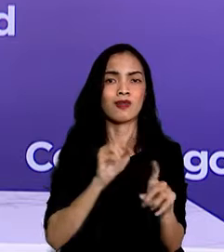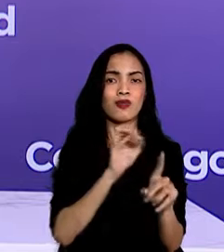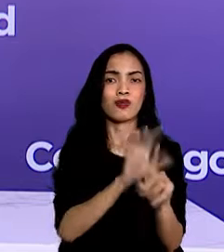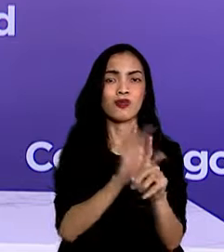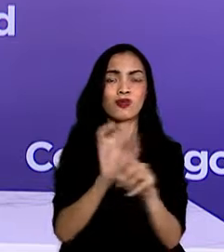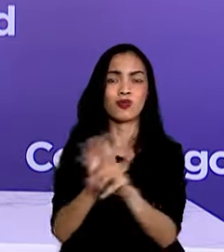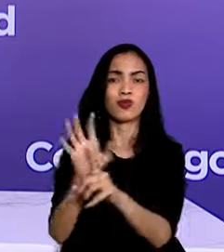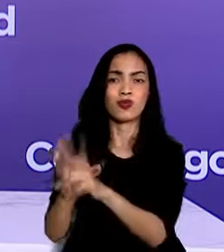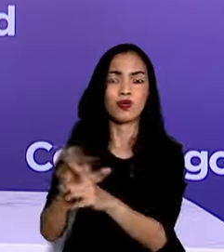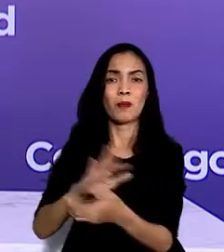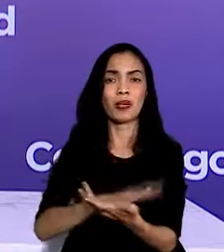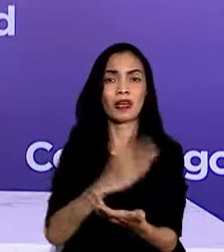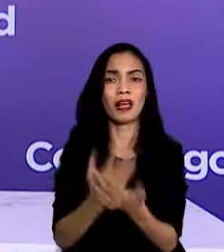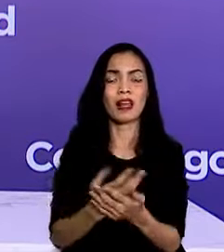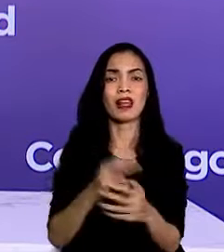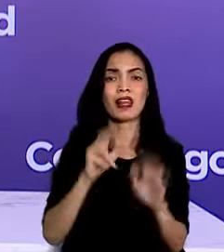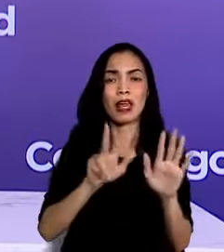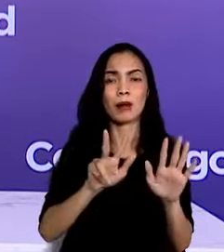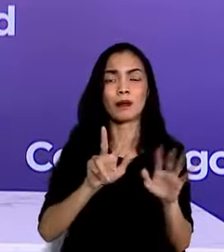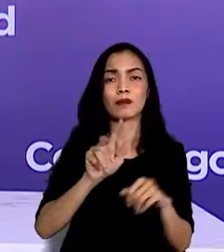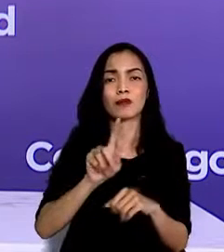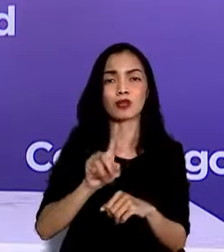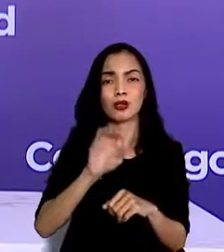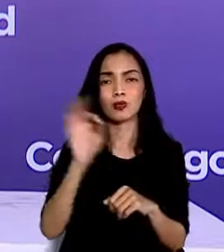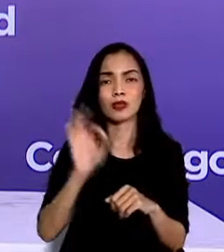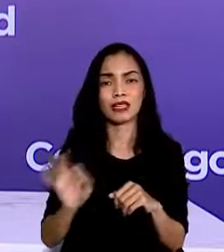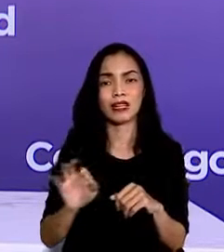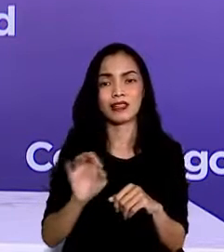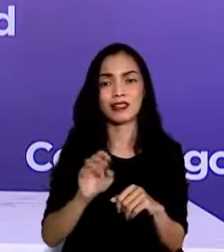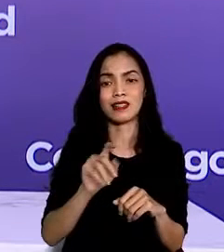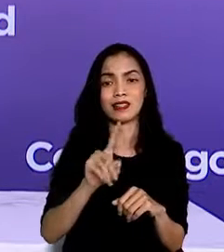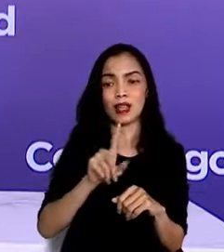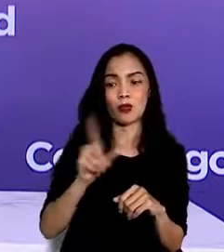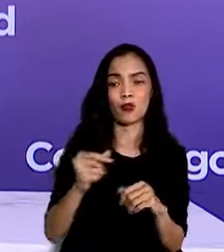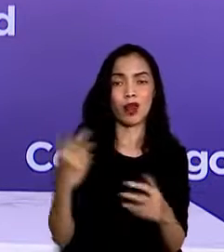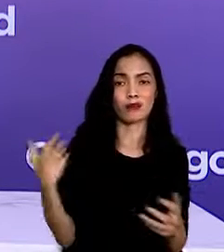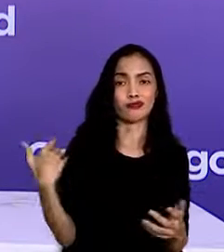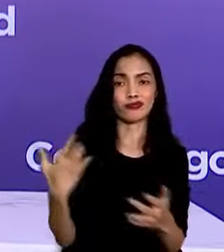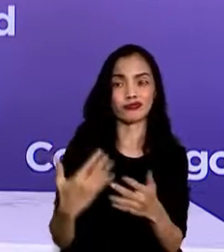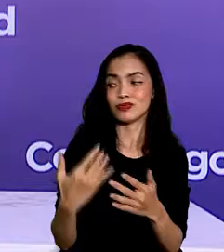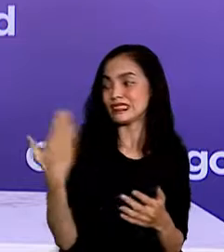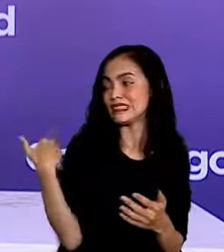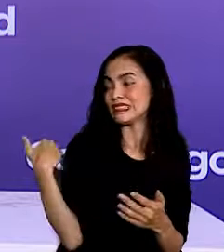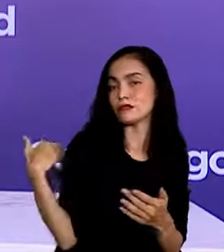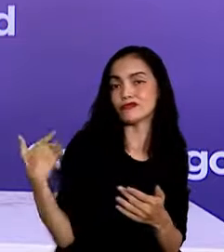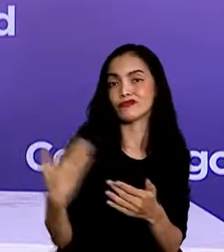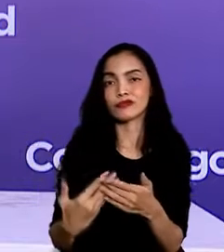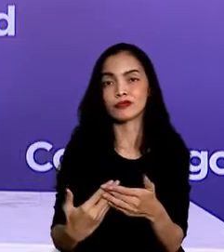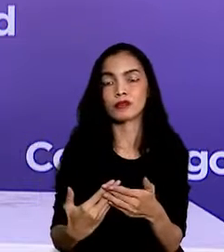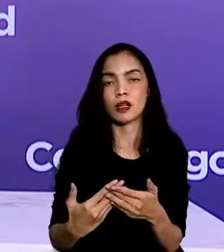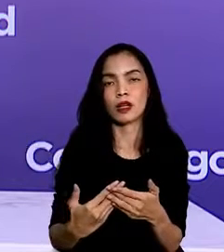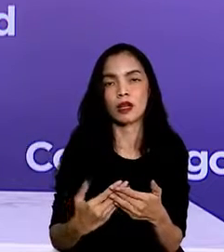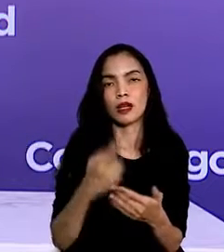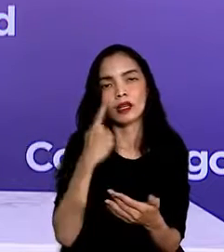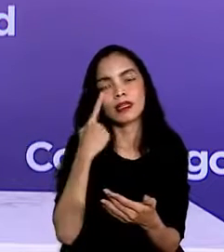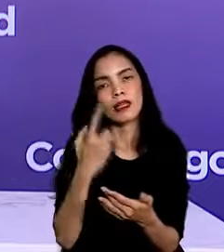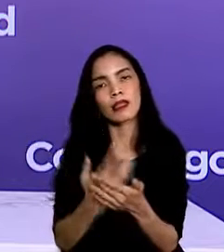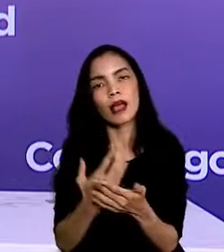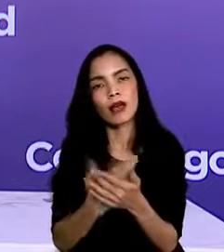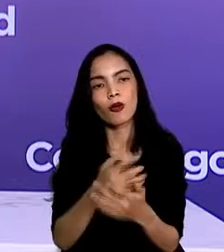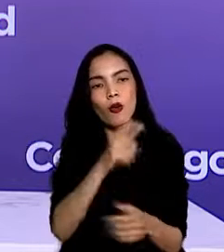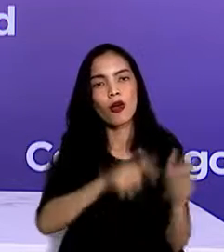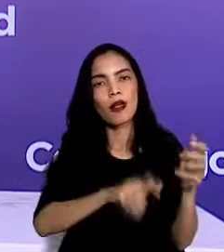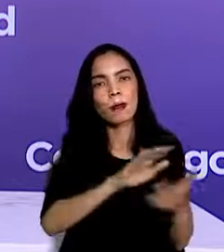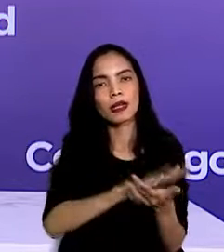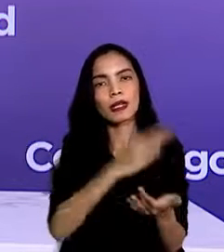80 persen selama 4 minggu terakhir Secara fakta, kematian pada pasien dapat